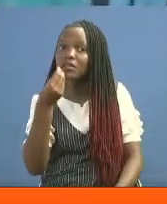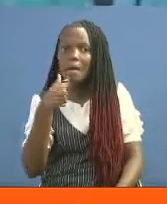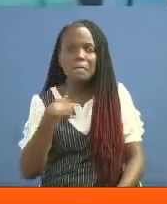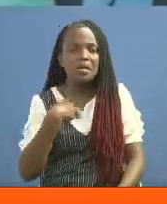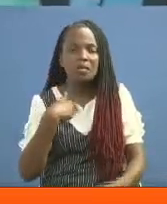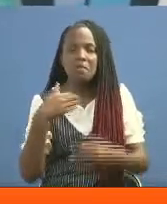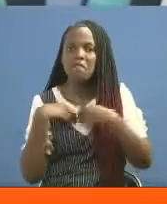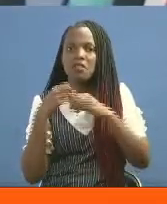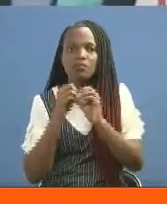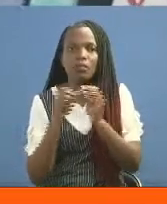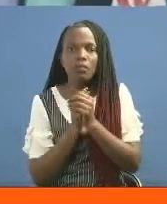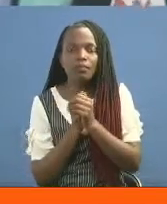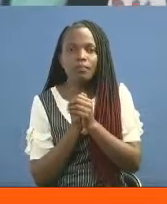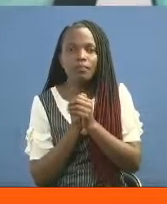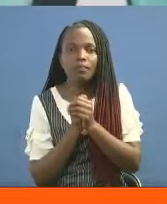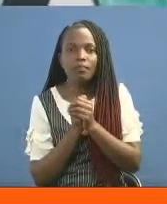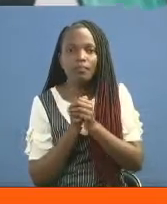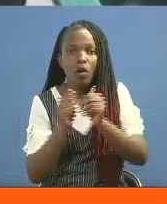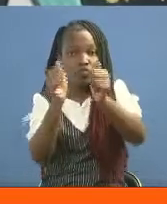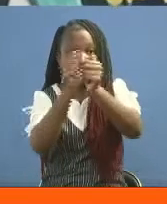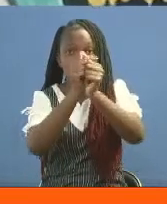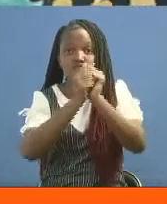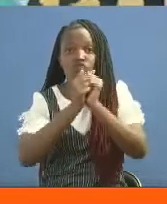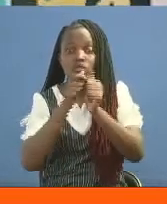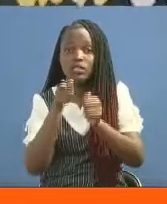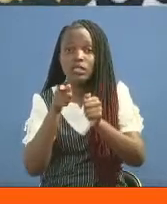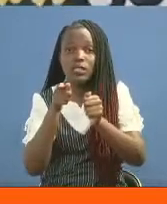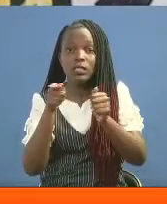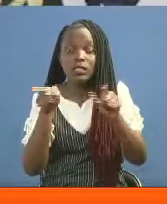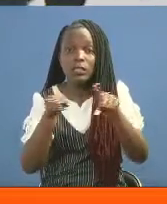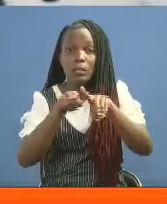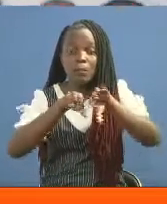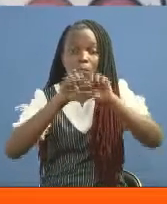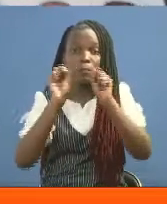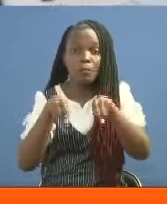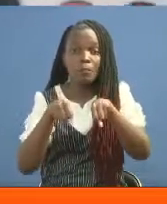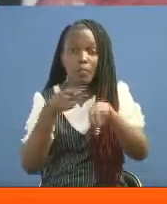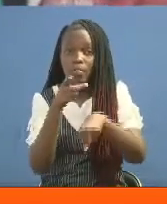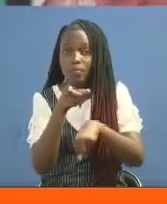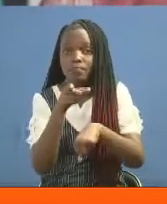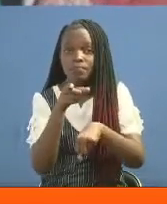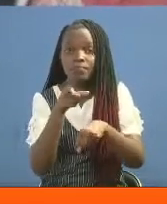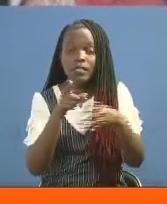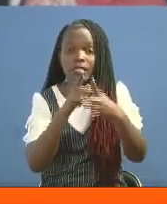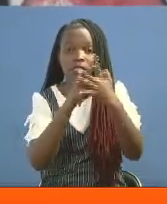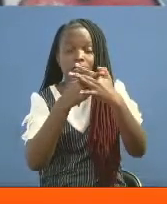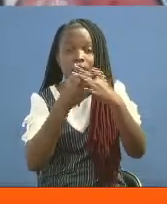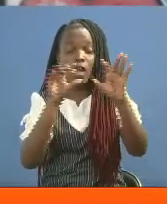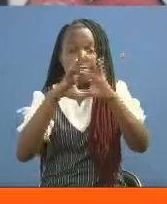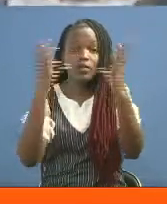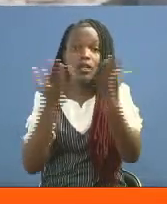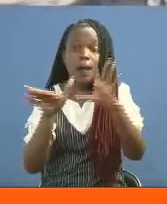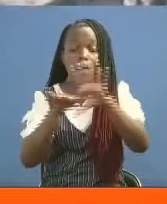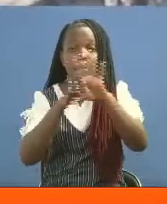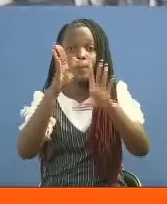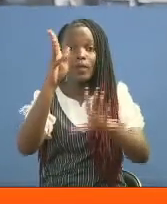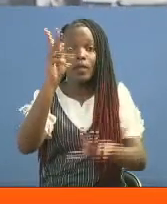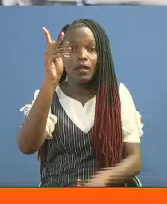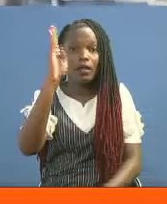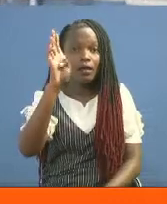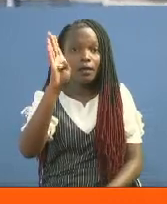their masks. Mashirika mbali mbali kama vile shirika laweza ni moja wapo ya mashirika ya liwanzishwa na jamii hapa kibra.